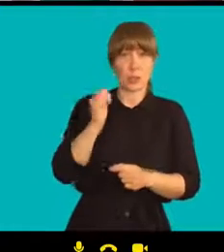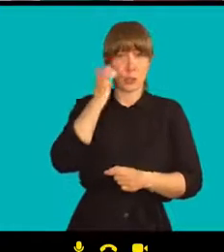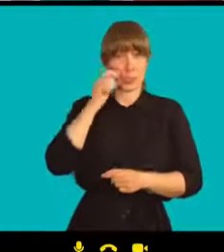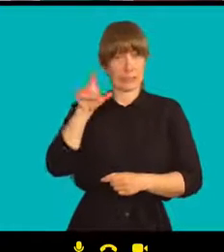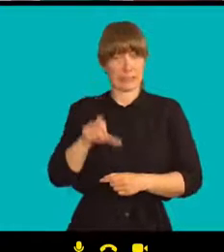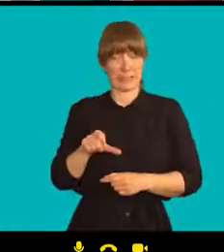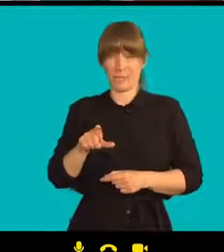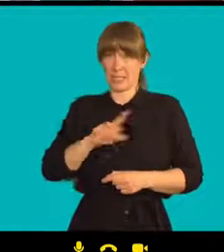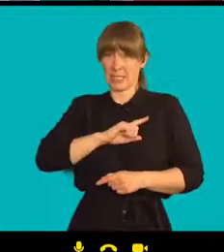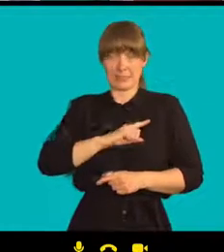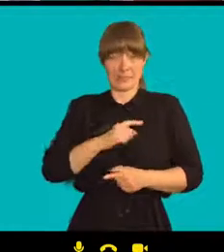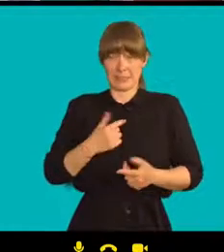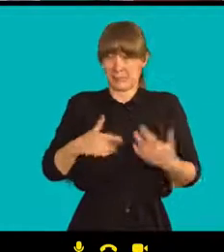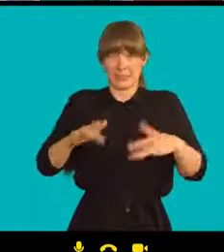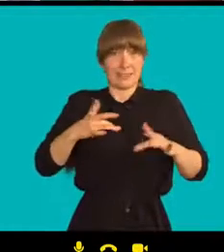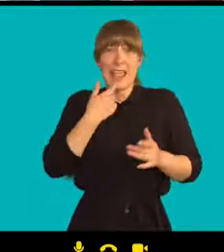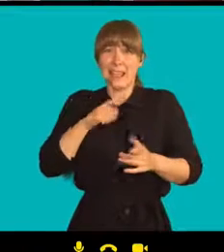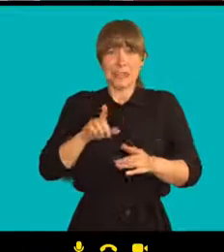co si třeba úplně nepřejí.